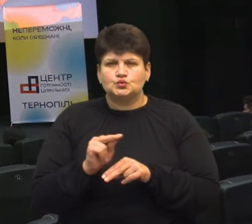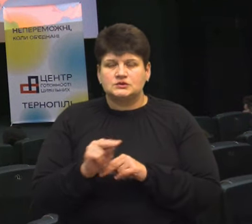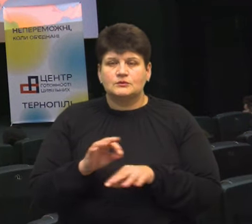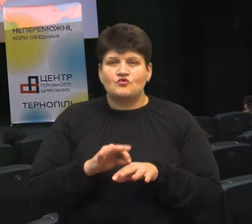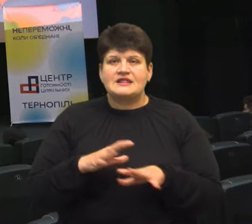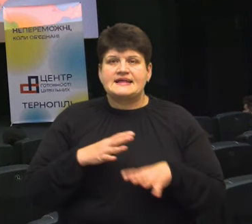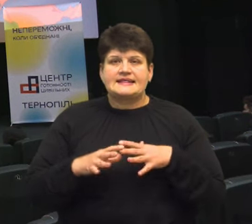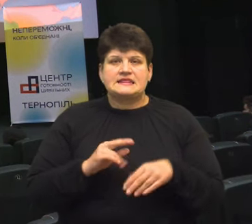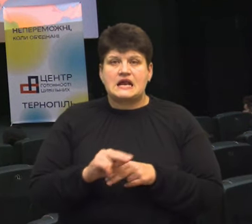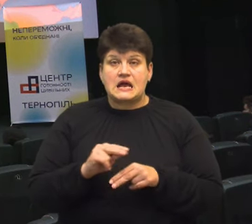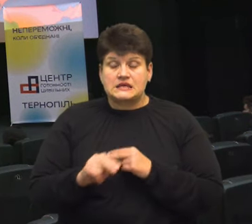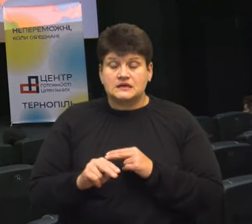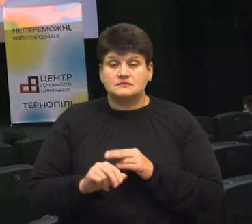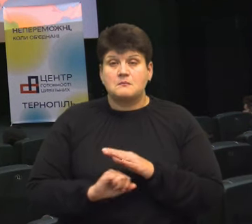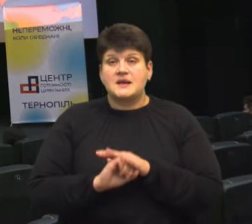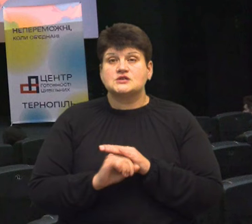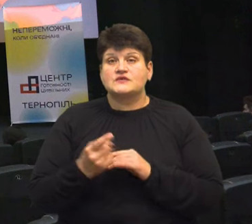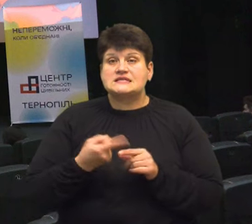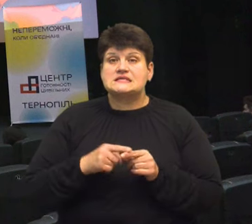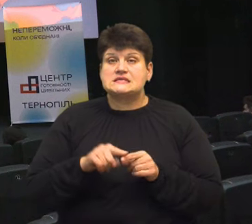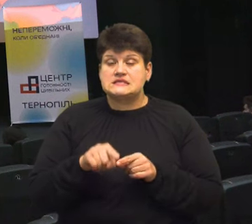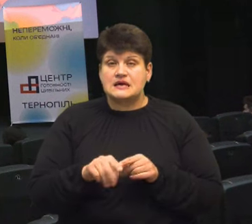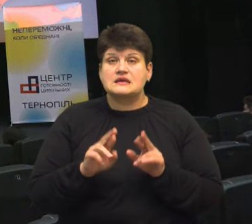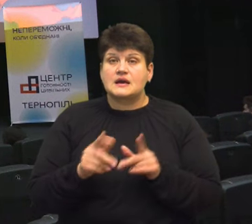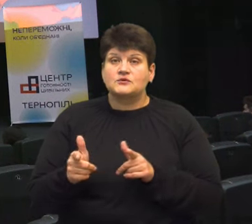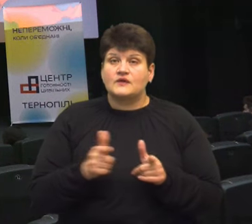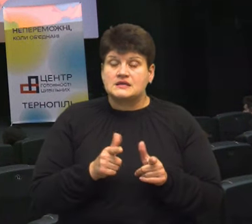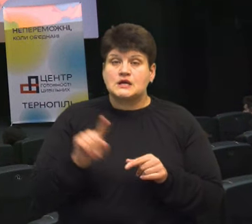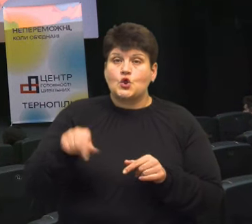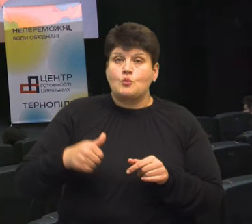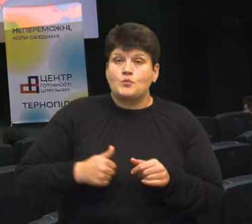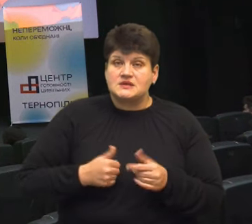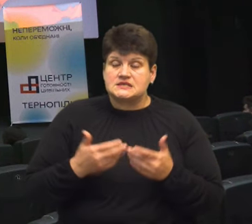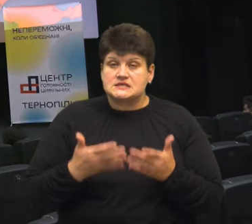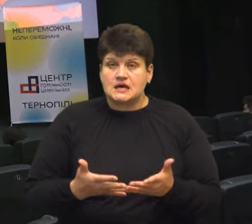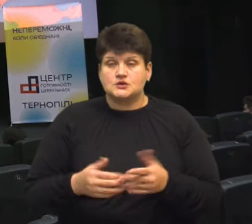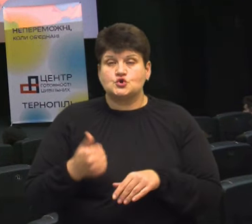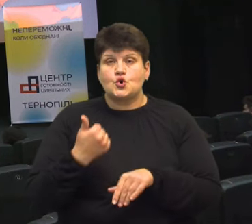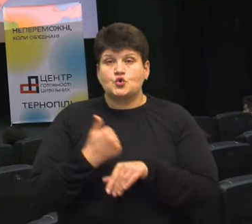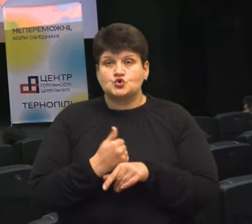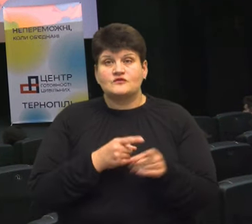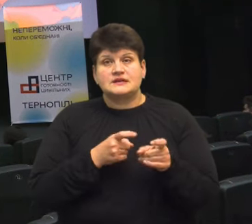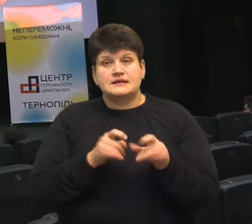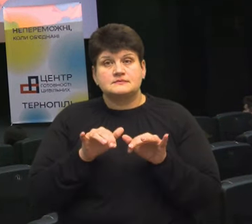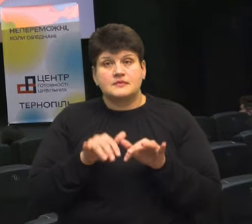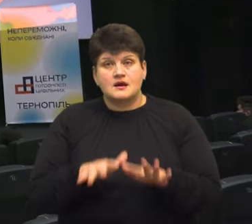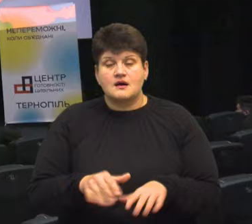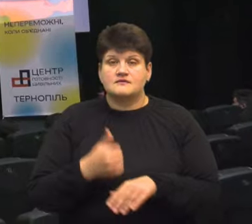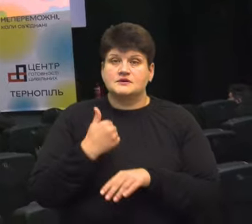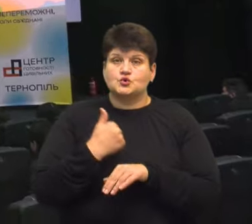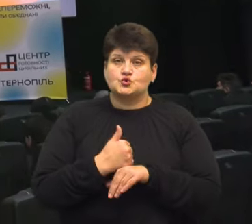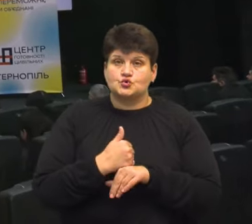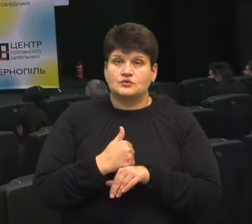тренінги. Базово це як підготуватися до мобілізації, основи стрілецької справи, основи